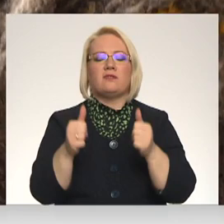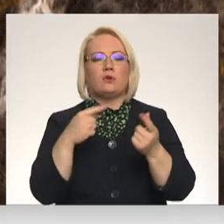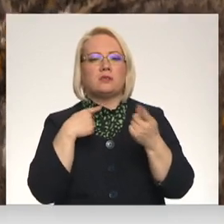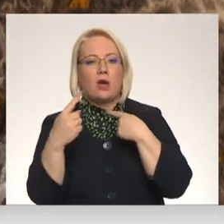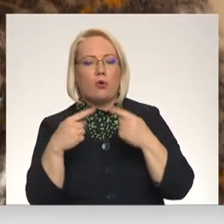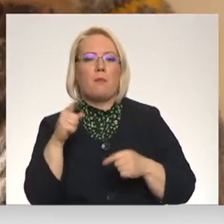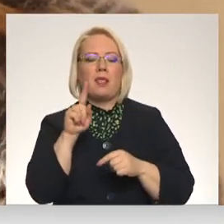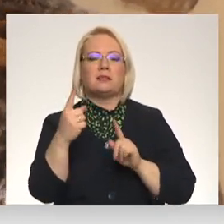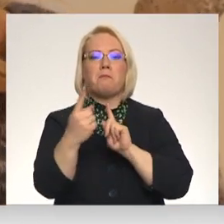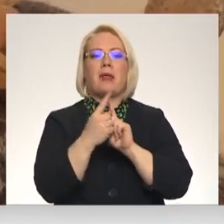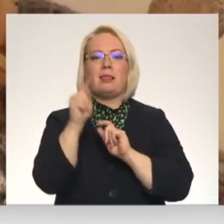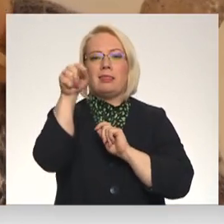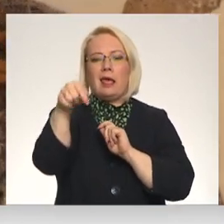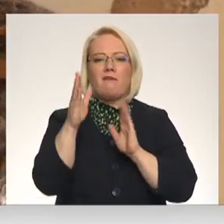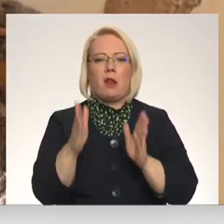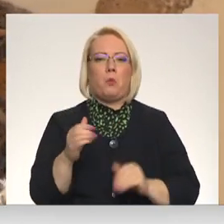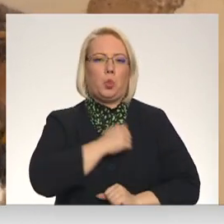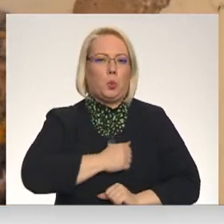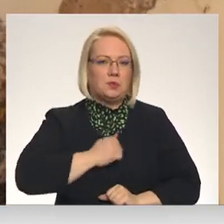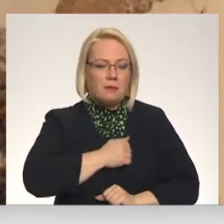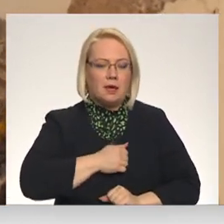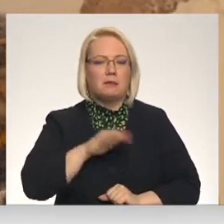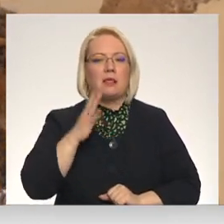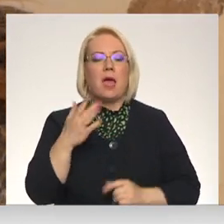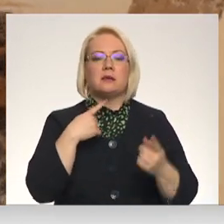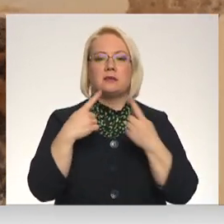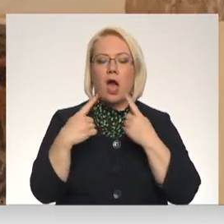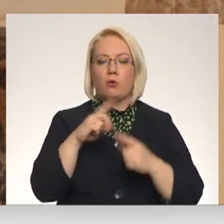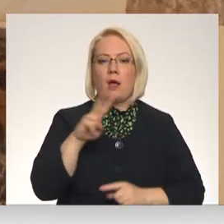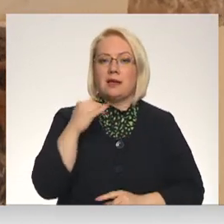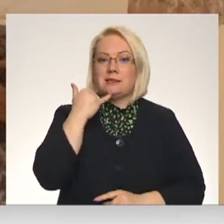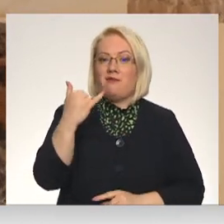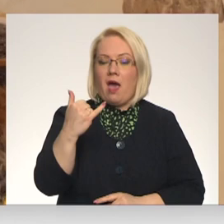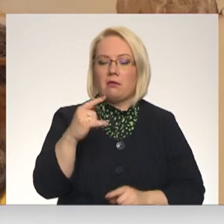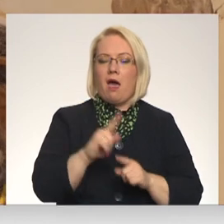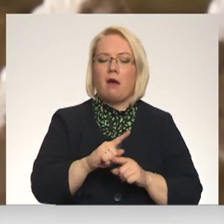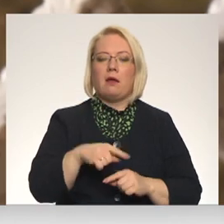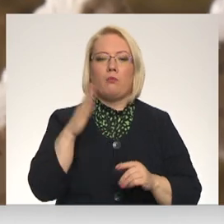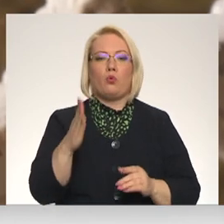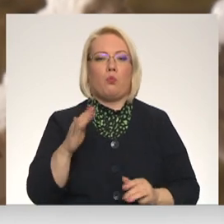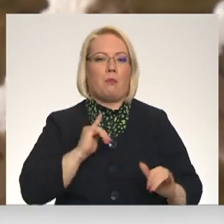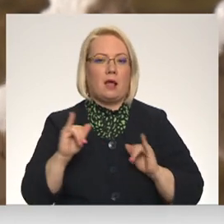naidīgi noskaņots, lai saruna no zvanītāja puses būtu pieklājīga. Dot arī psihologa padomi.